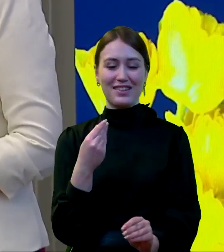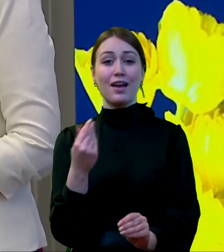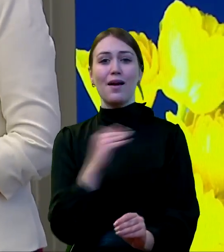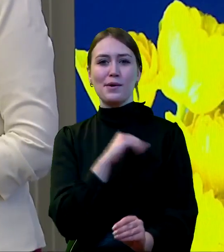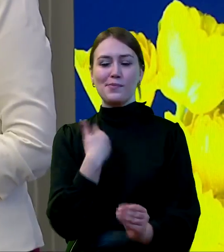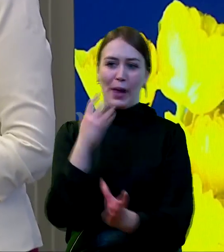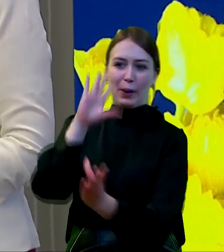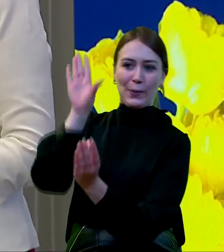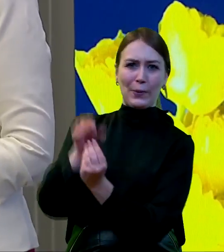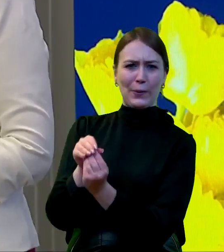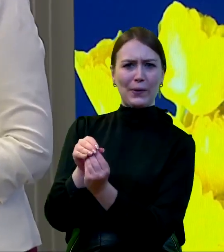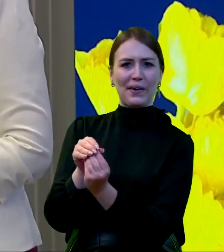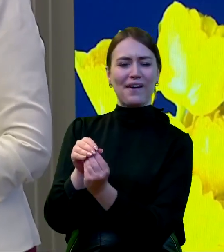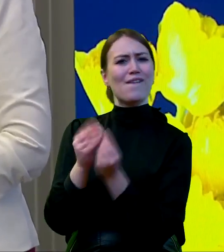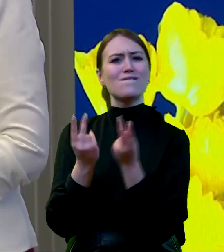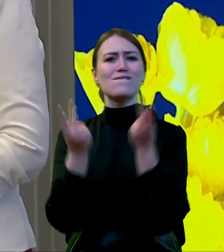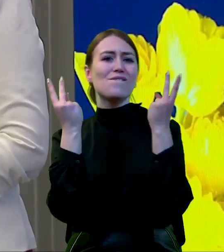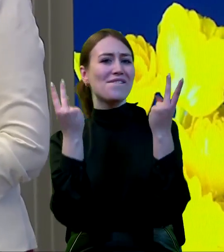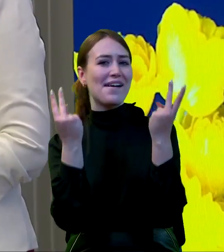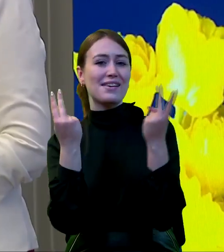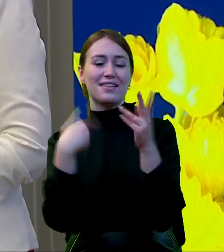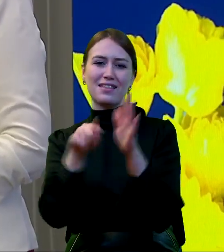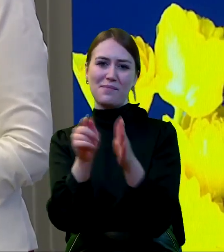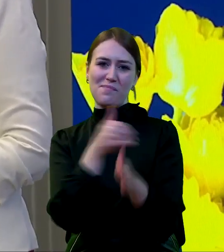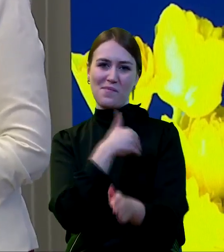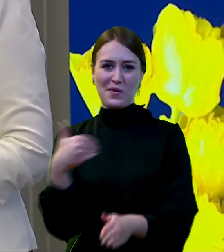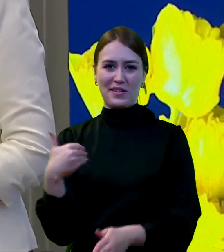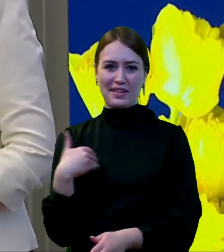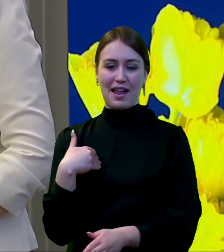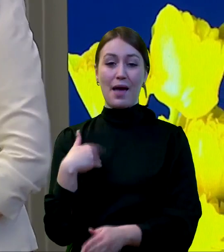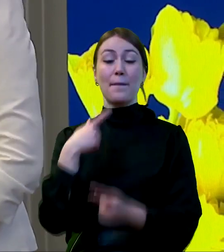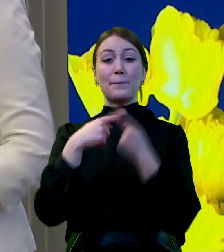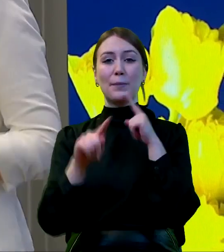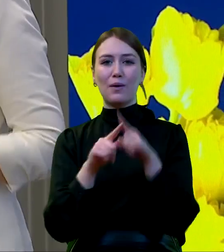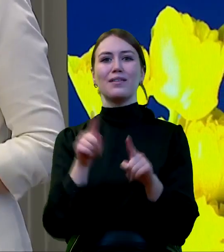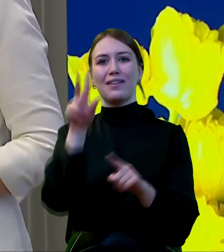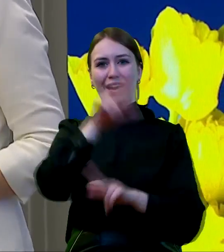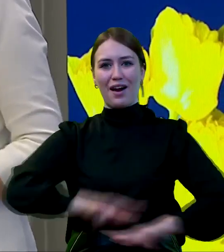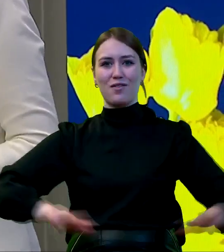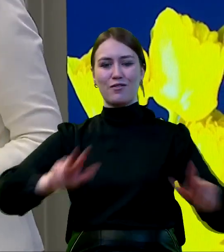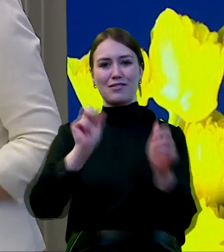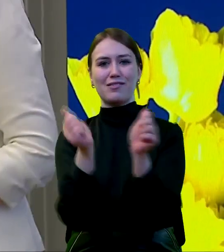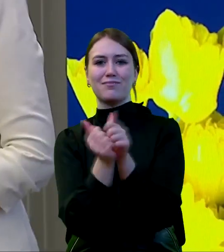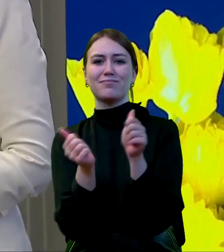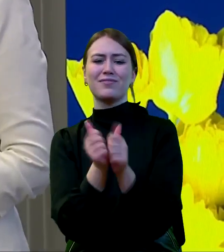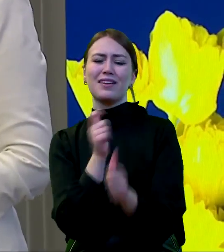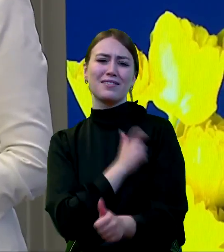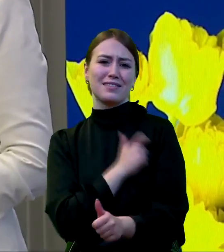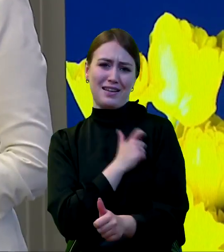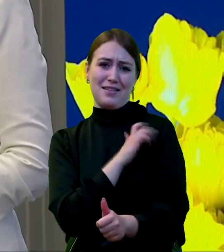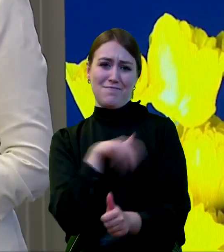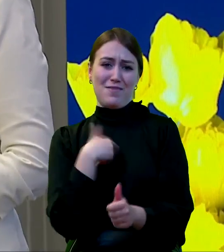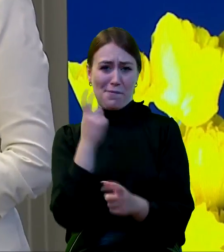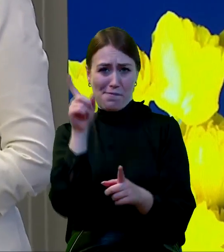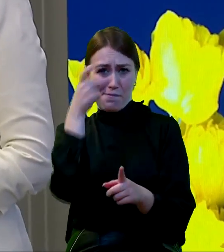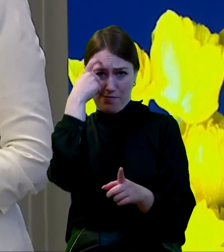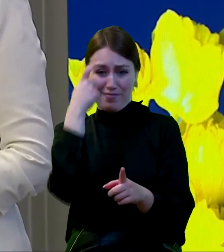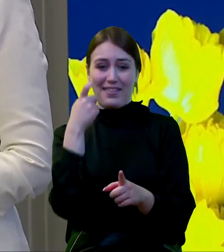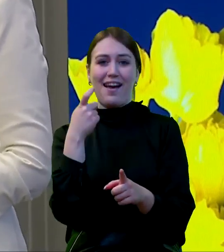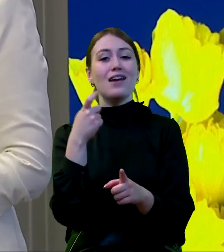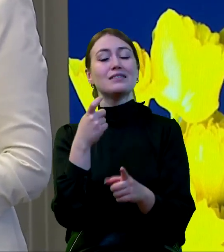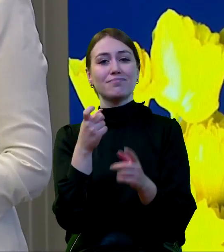podsumować to, co jest ważne dla Polski. To polityka prorodzinna, która jest w sercu naszego rządu.